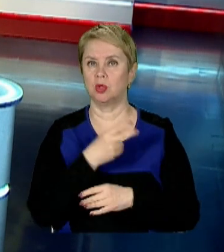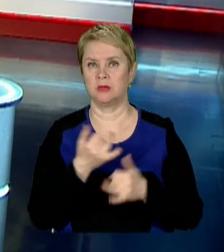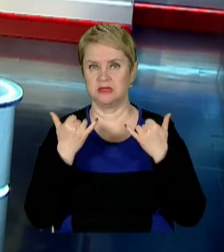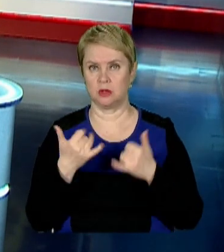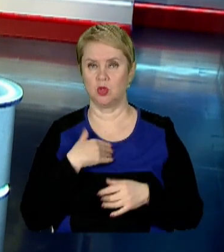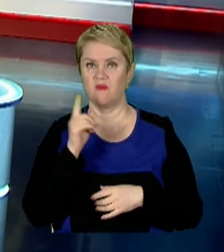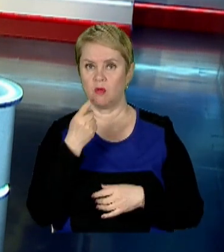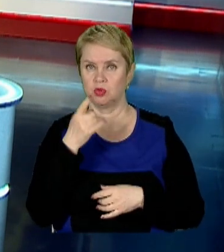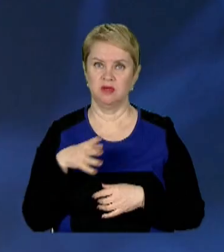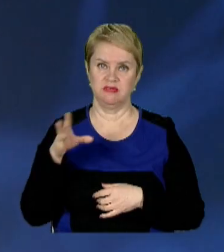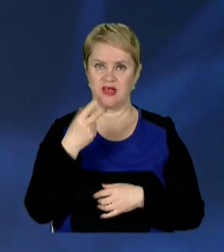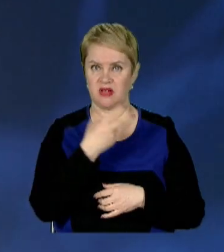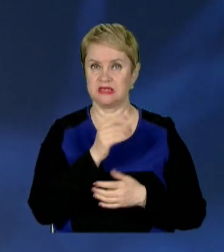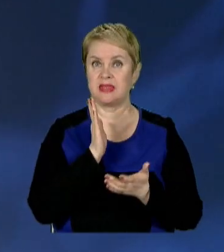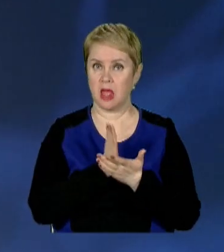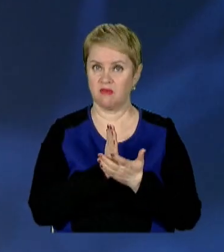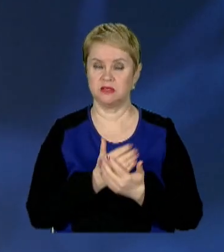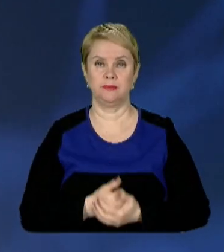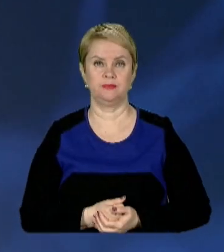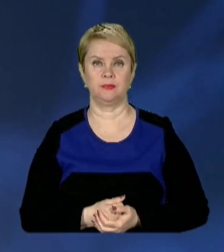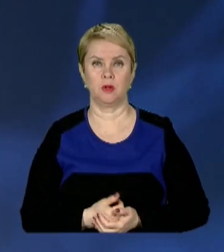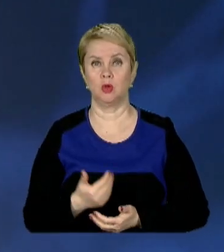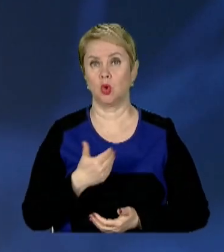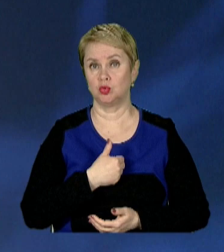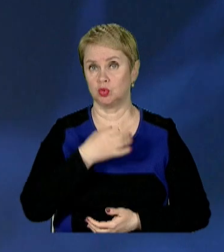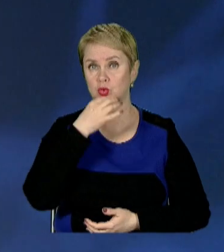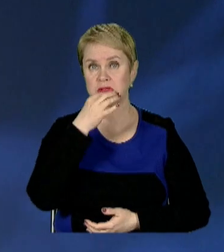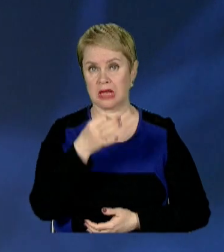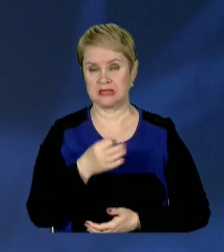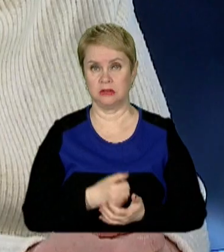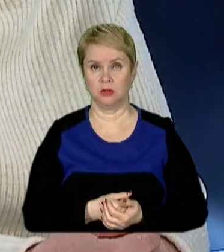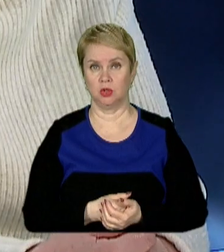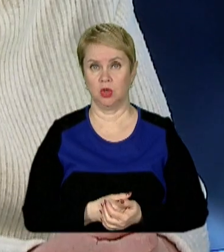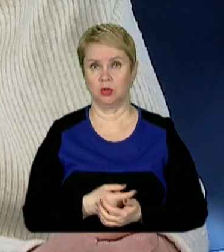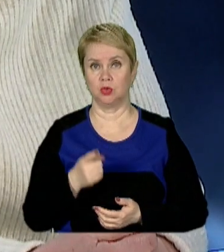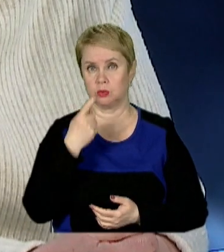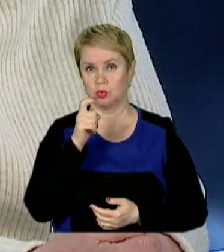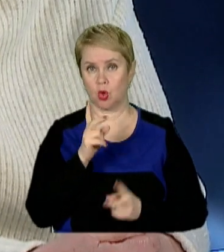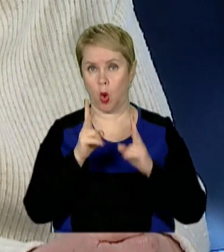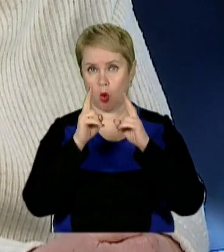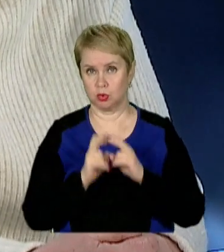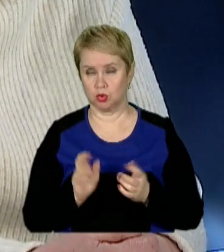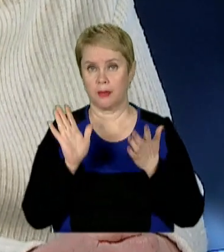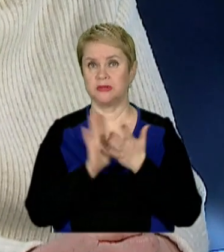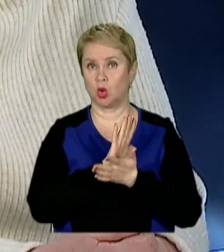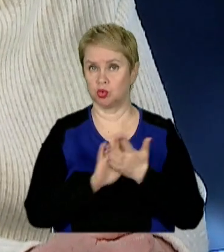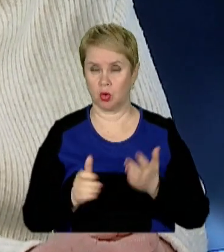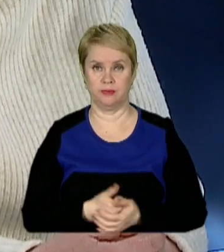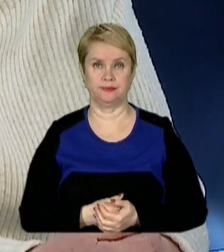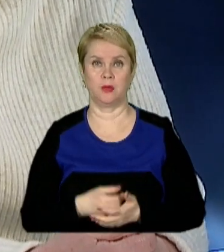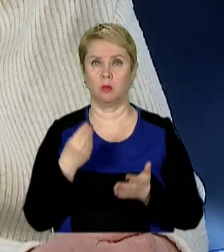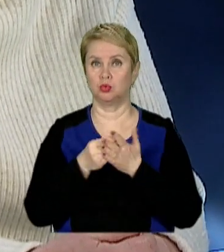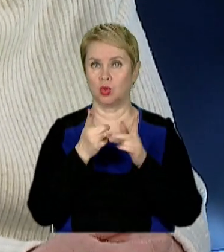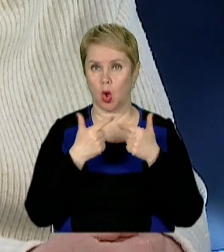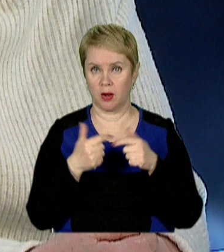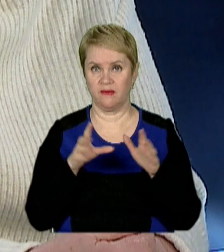зараз у нас в області? Чи всі вакцини в наявності? Ще хочу сказати, повідомити, що обстеження безкоштовні. В бюджетних